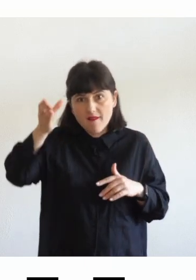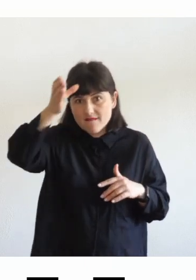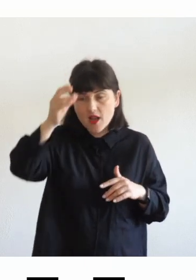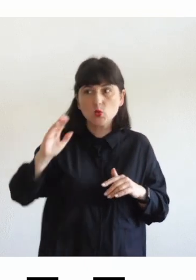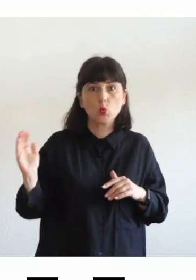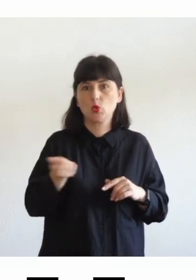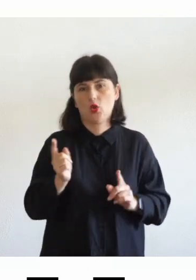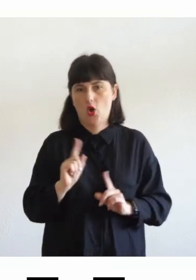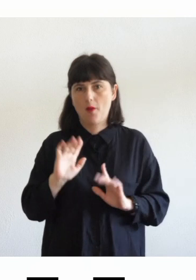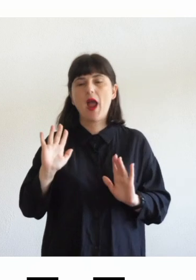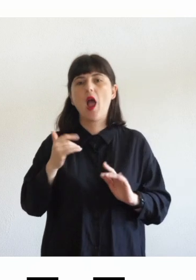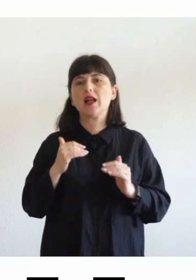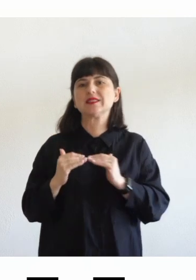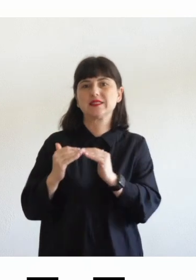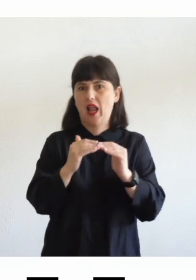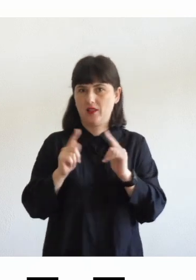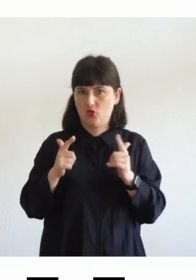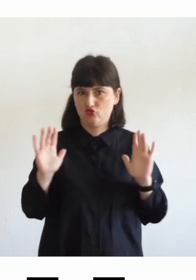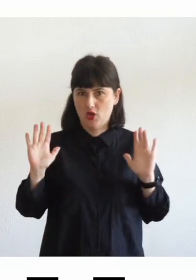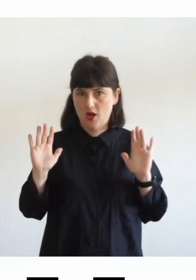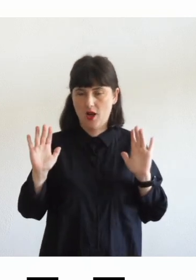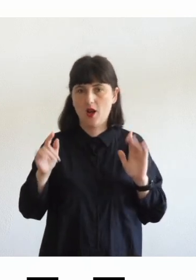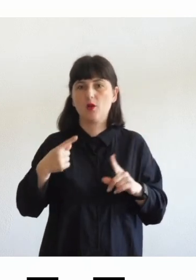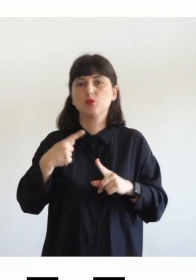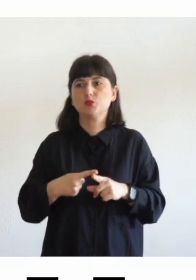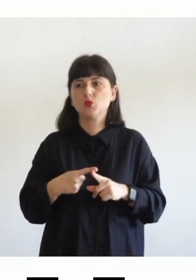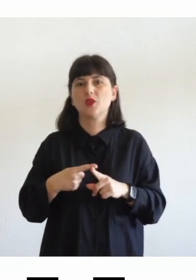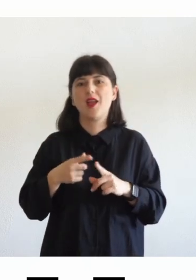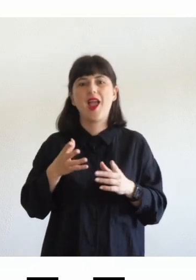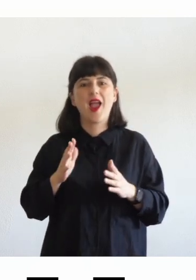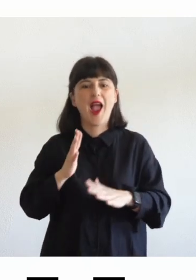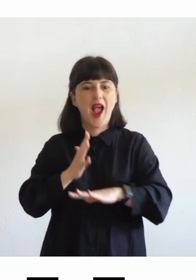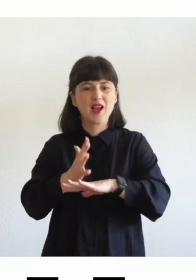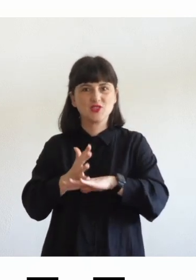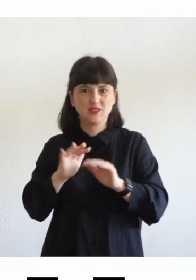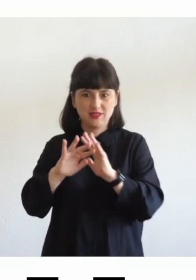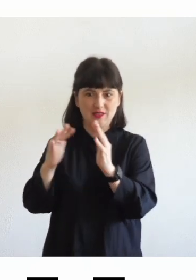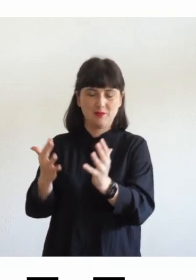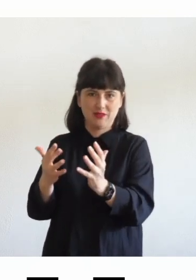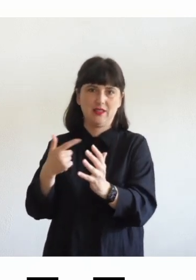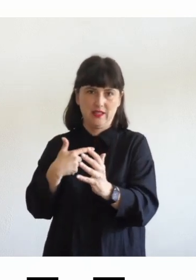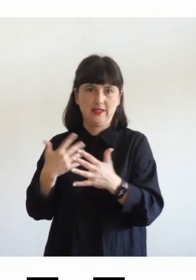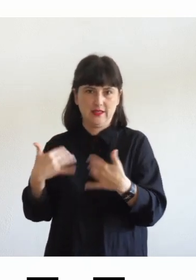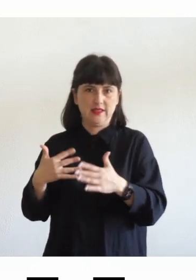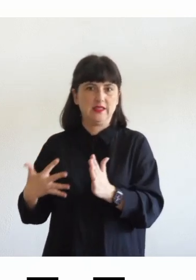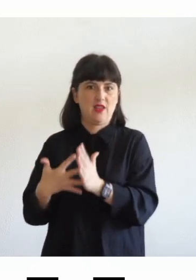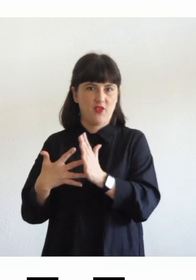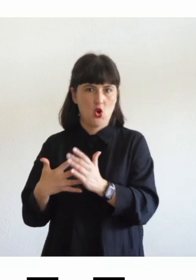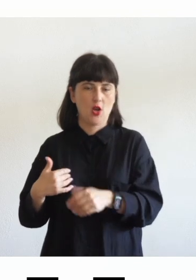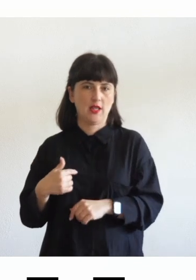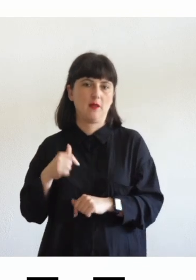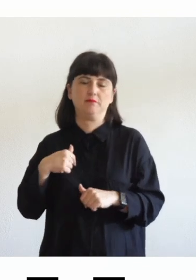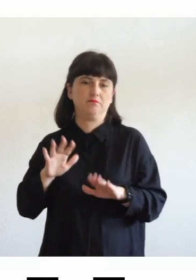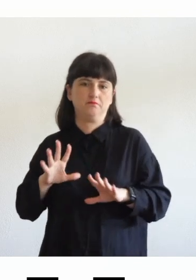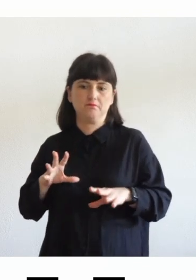e contiene delle insidie importanti forse anche per il mondo accessibilità quindi su questo non ne